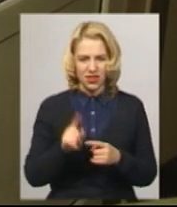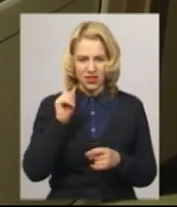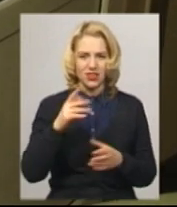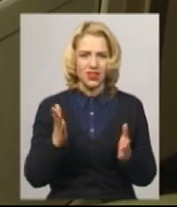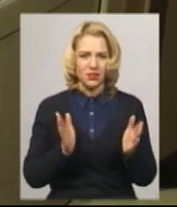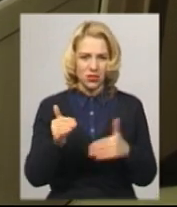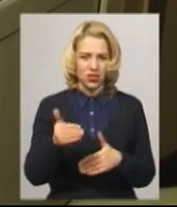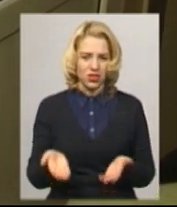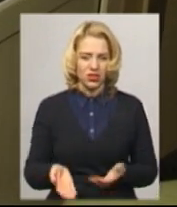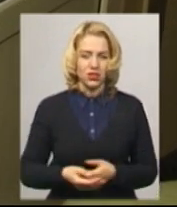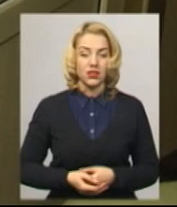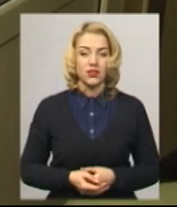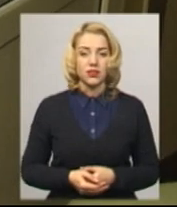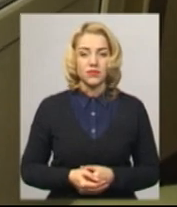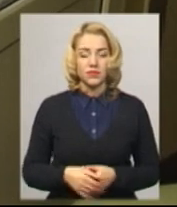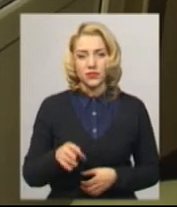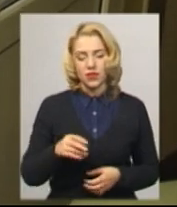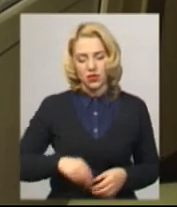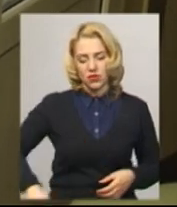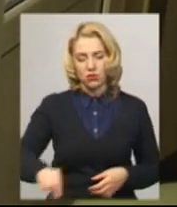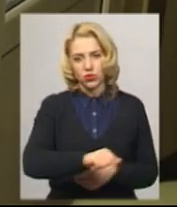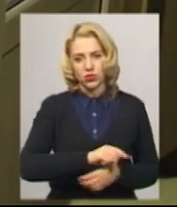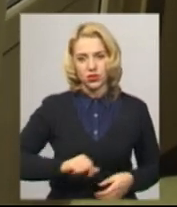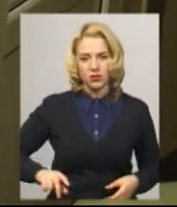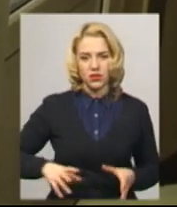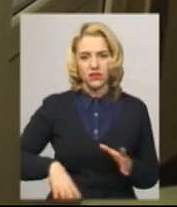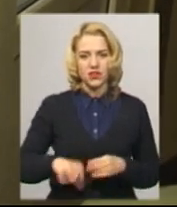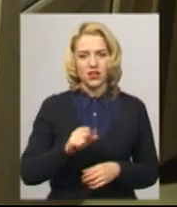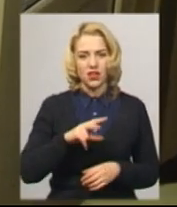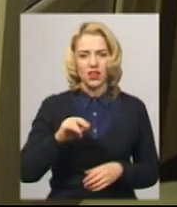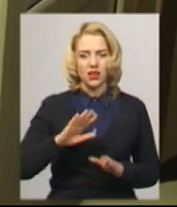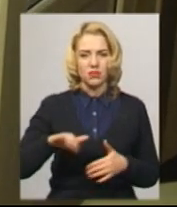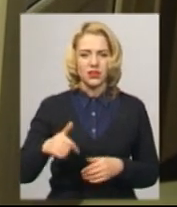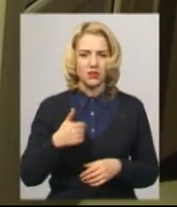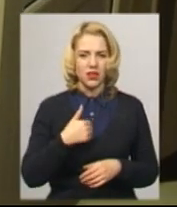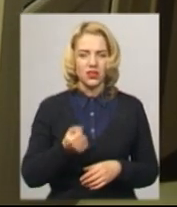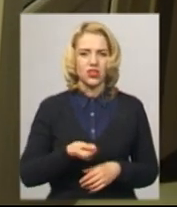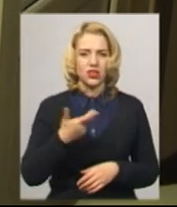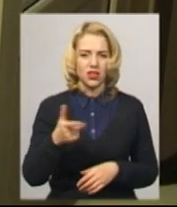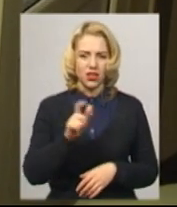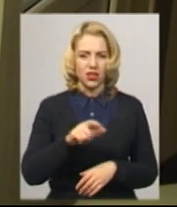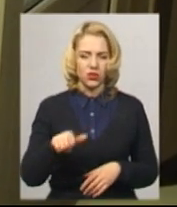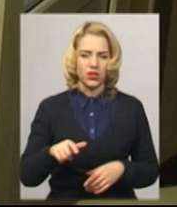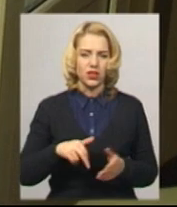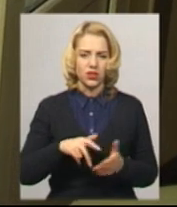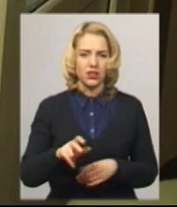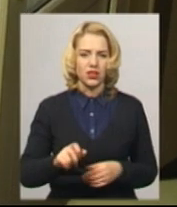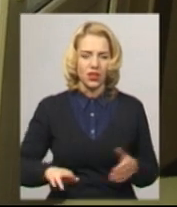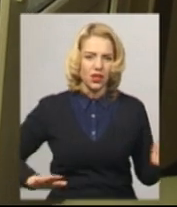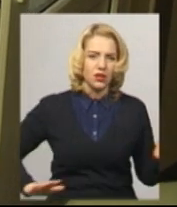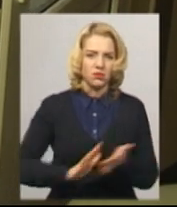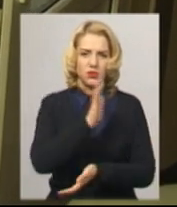знаєте, така. І посипали вже там все, але все рівно після мене декілька чоловіків йшли, знаєте, ідея так